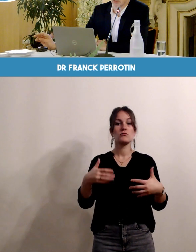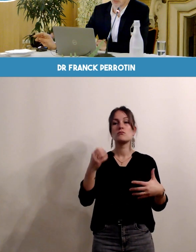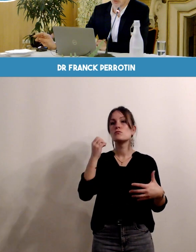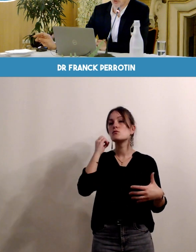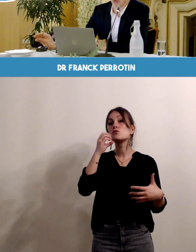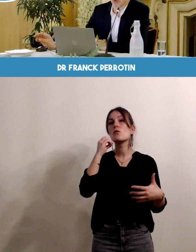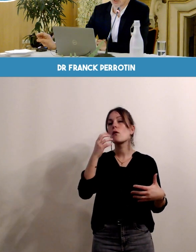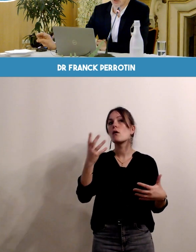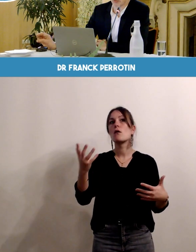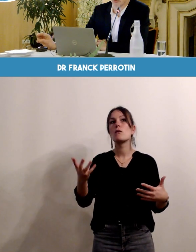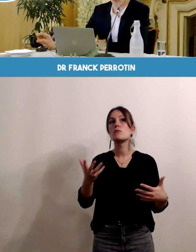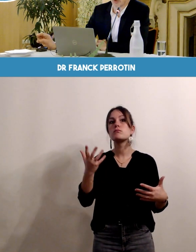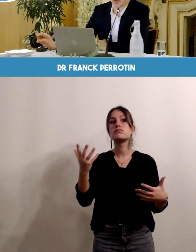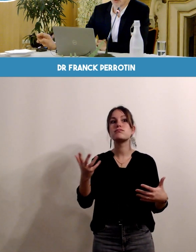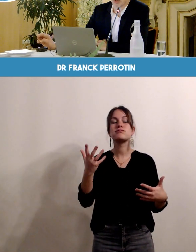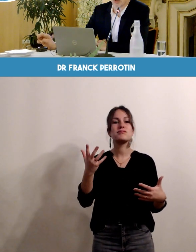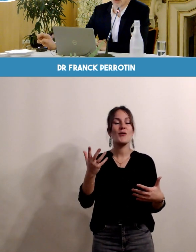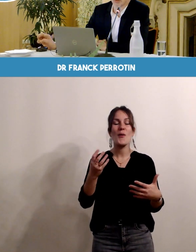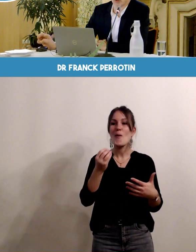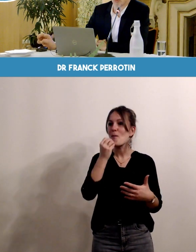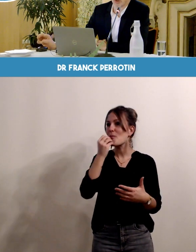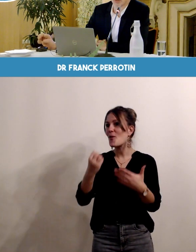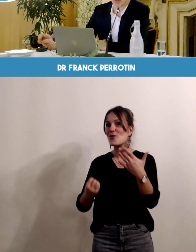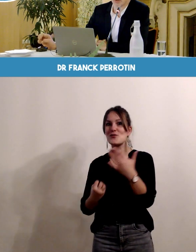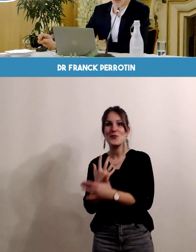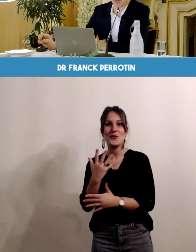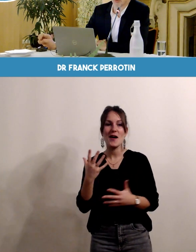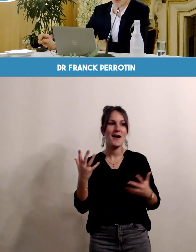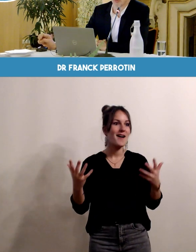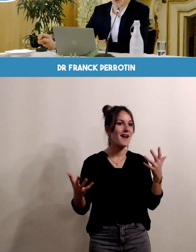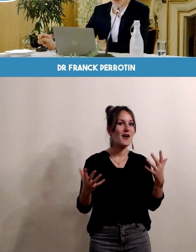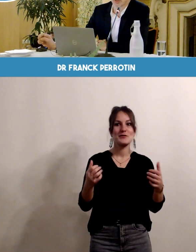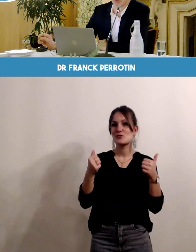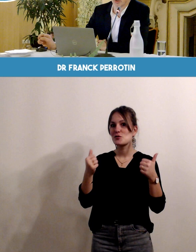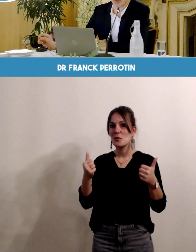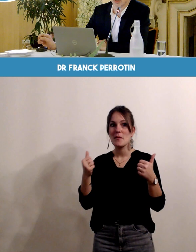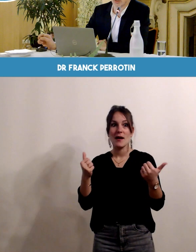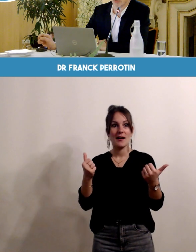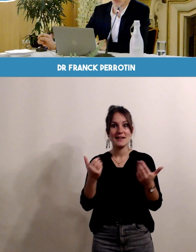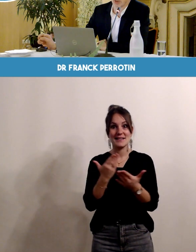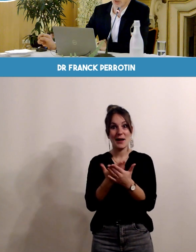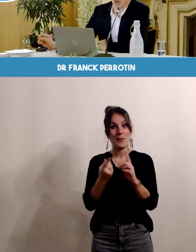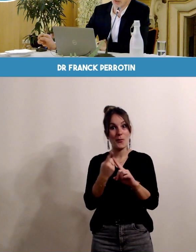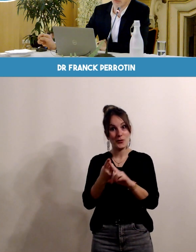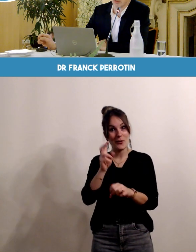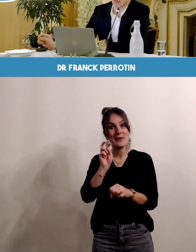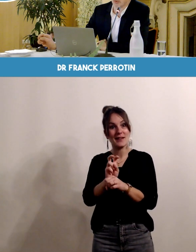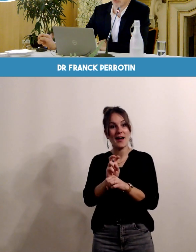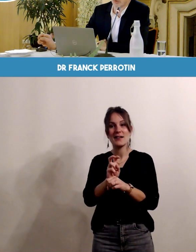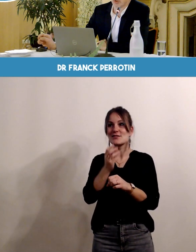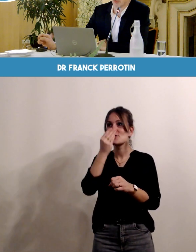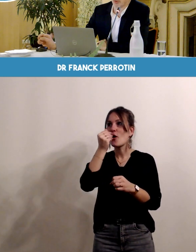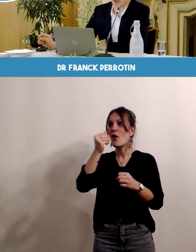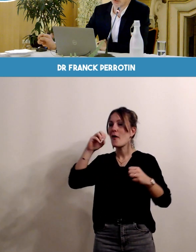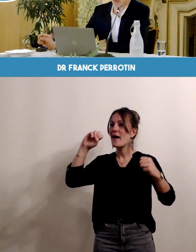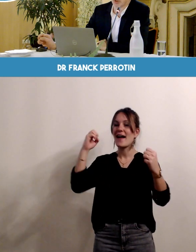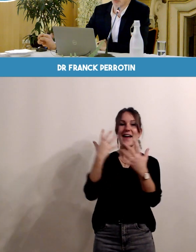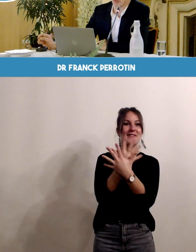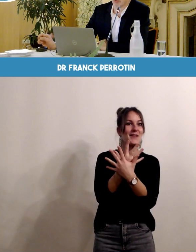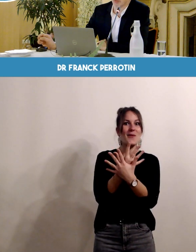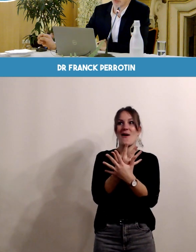c'est au départ une excellente nouvelle, ça doit rester une excellente nouvelle et ça doit rester un événement de vie